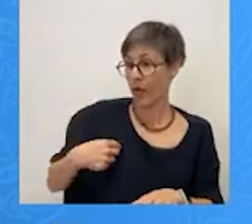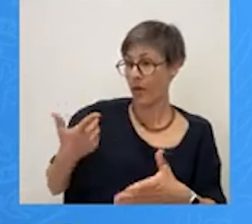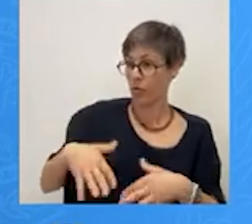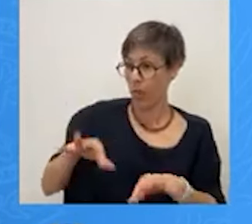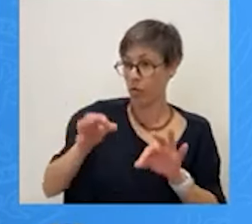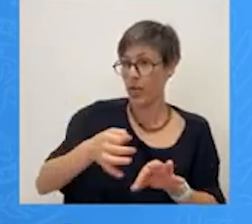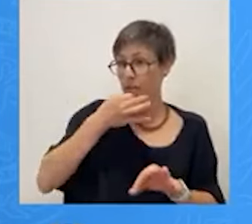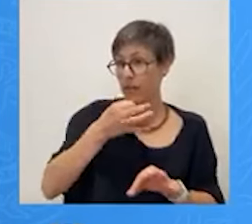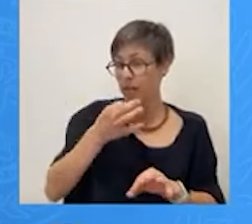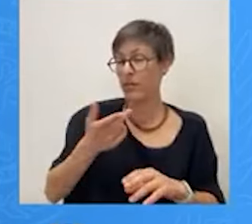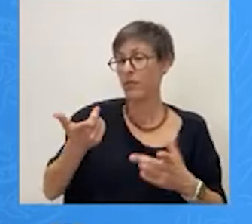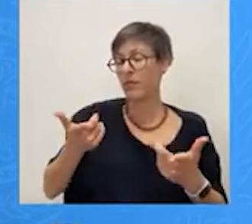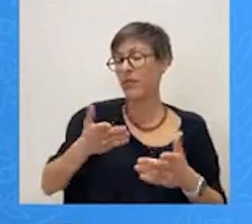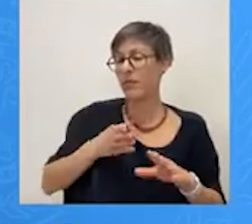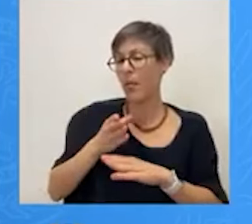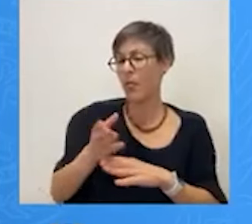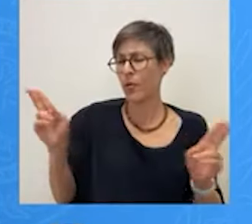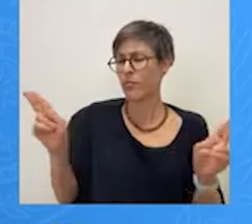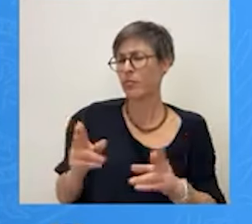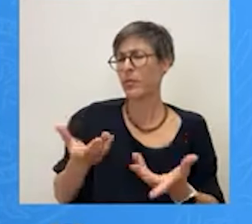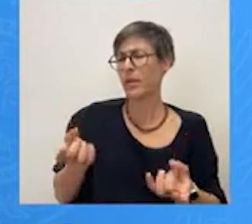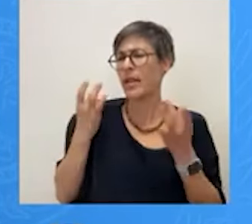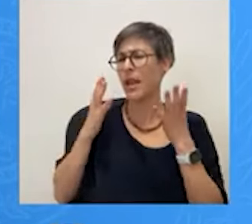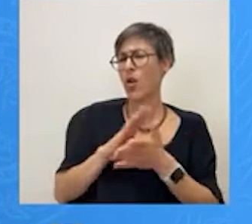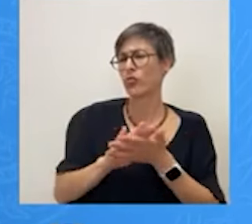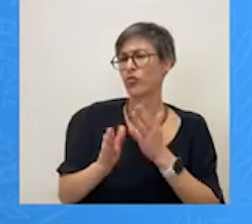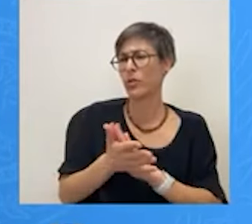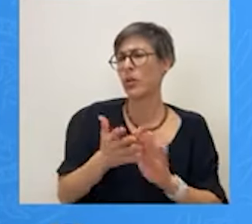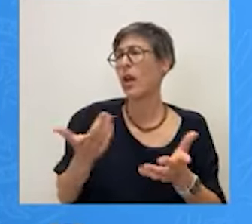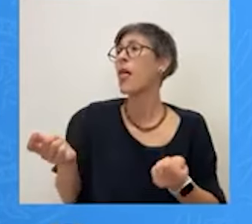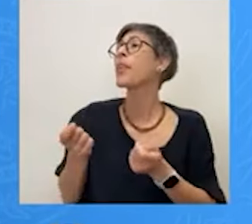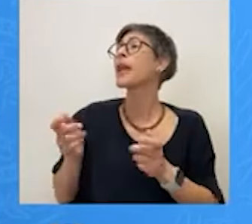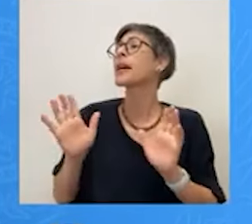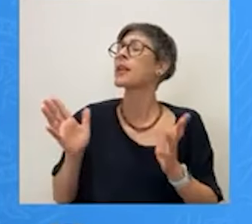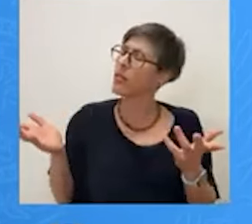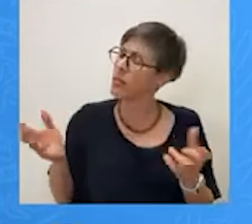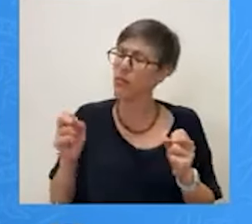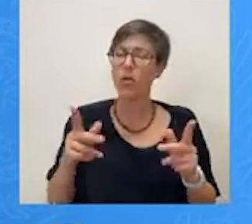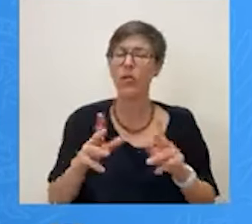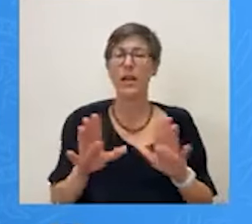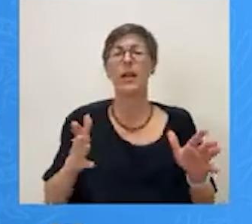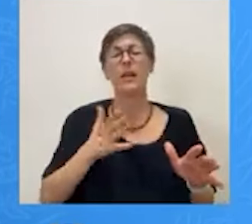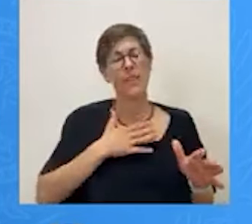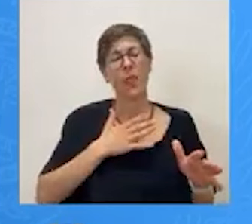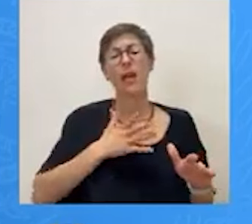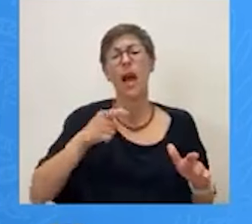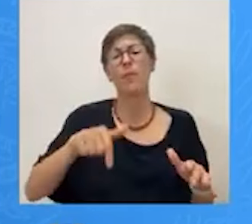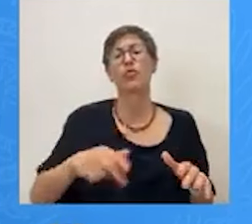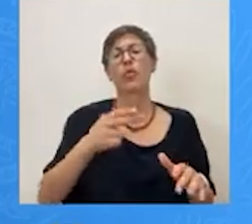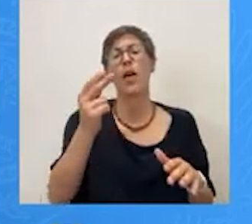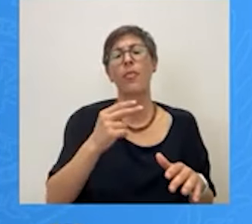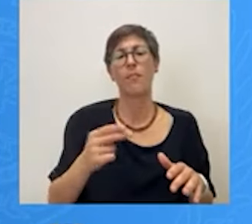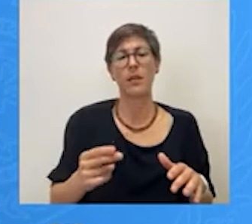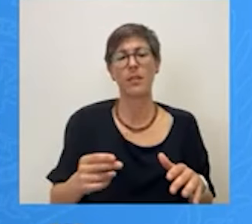πούμε και να τελειώσουμε το θέμα και να πάμε στα δικά μας Δεν έγινε ωραία Πάμε τώρα Πάμε στα δικά μας Εξάρουσα αυτά θα